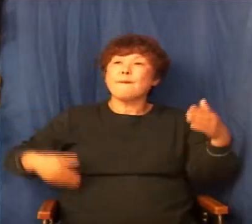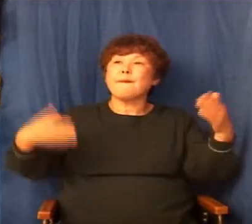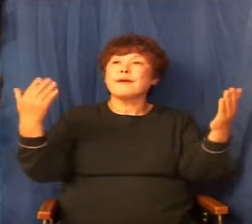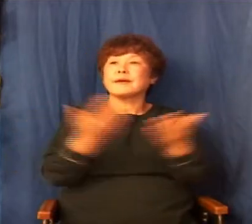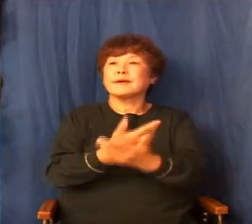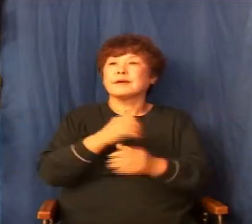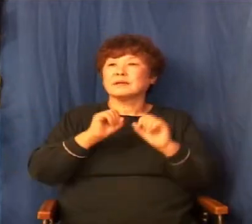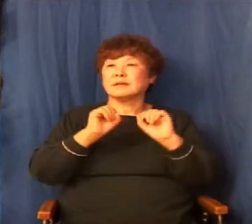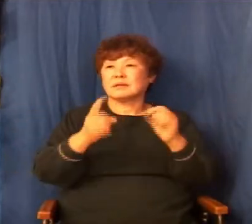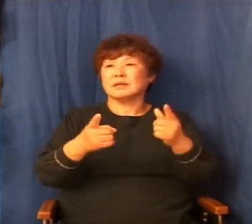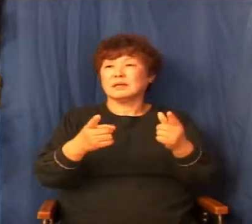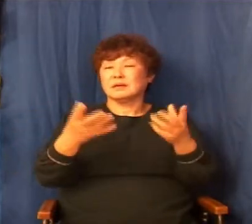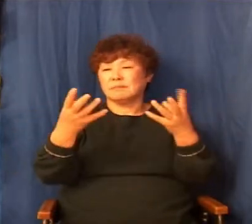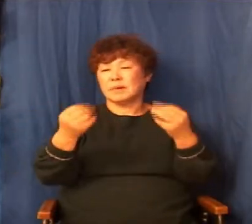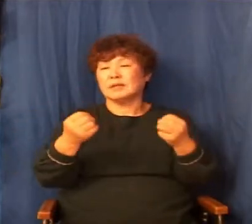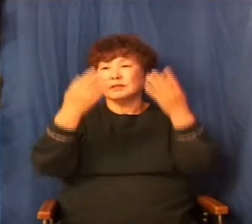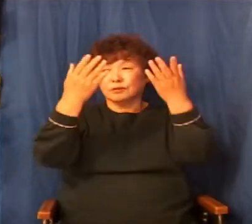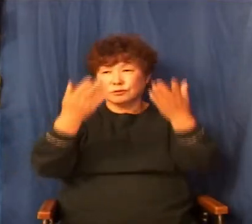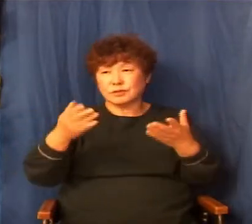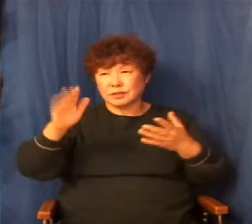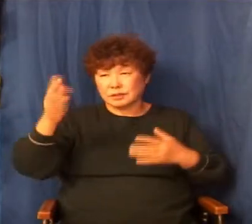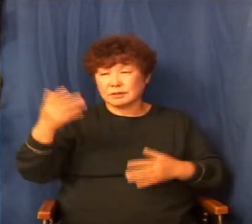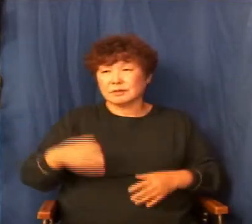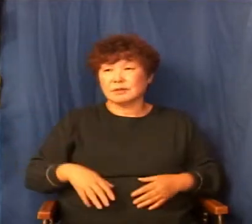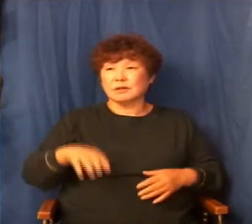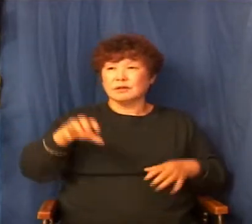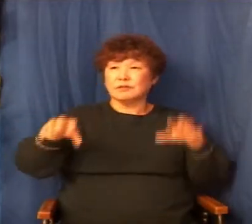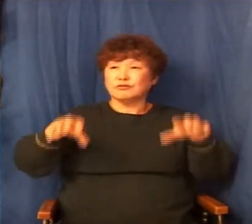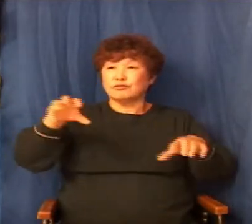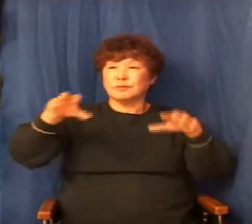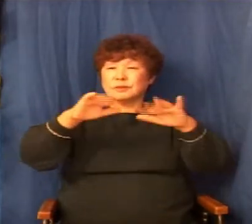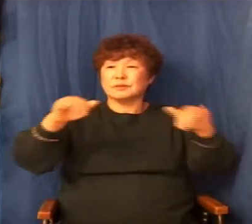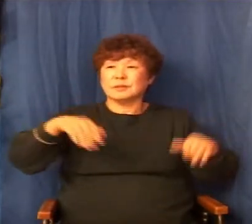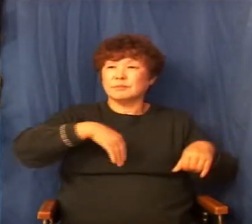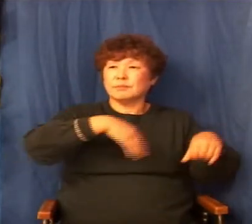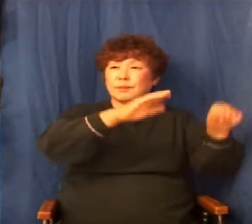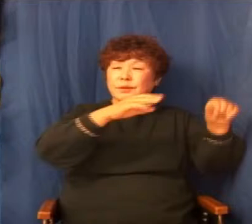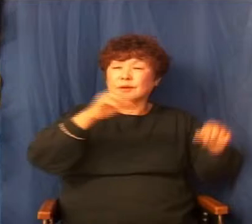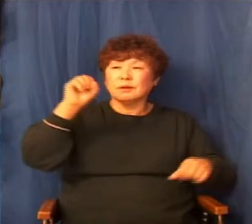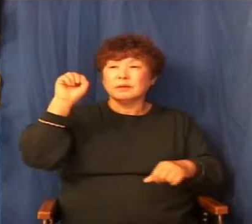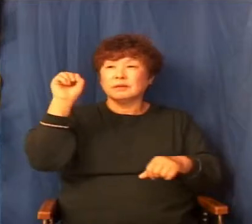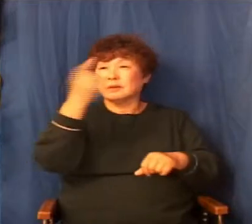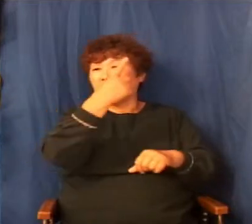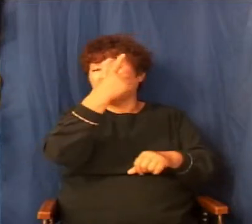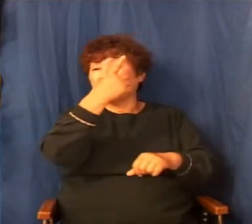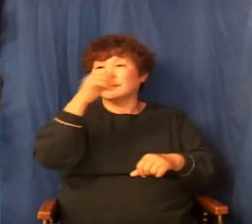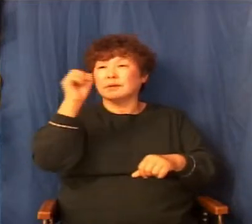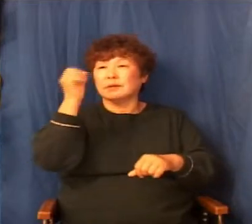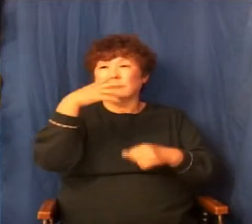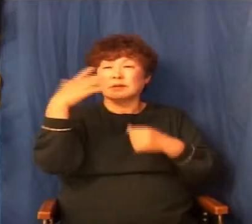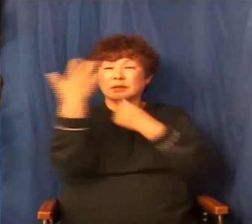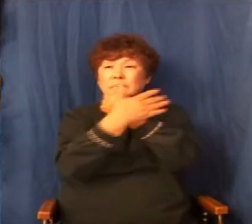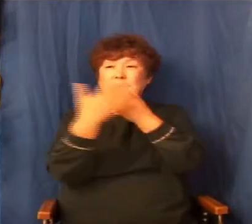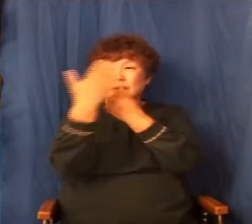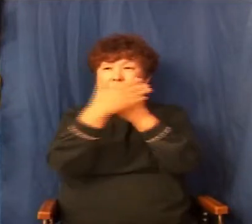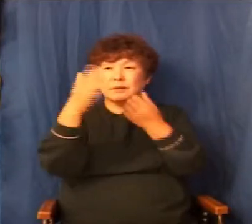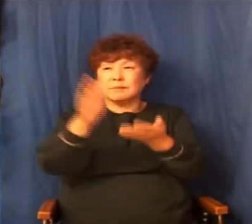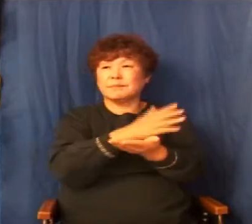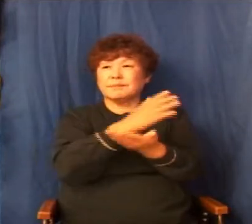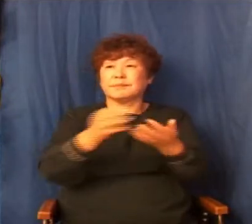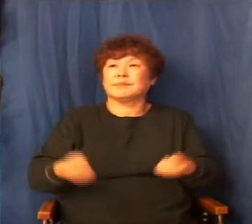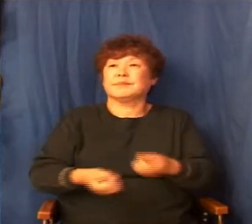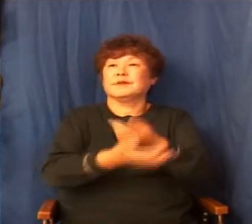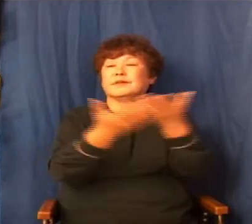계속해서 주변에 사람들을 보내고 다윗으로 하여금 또 은혜를 계속 베풀게 해서